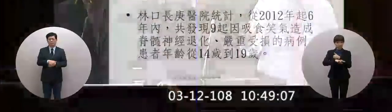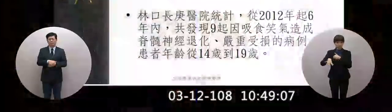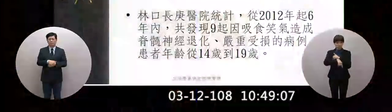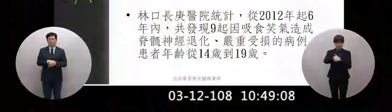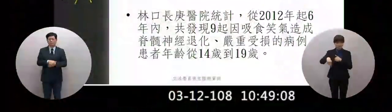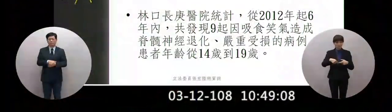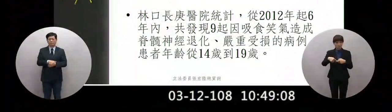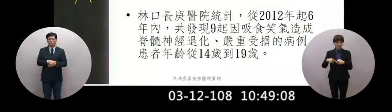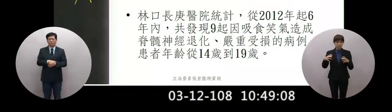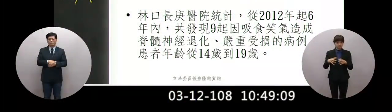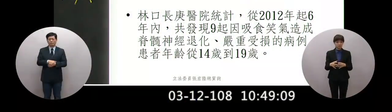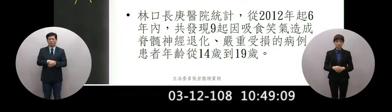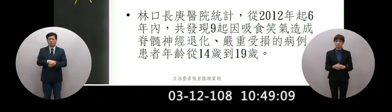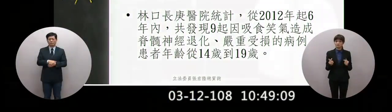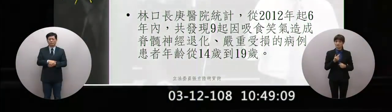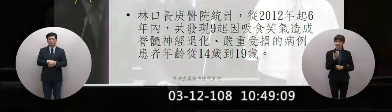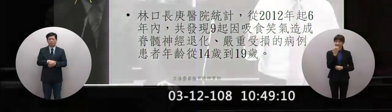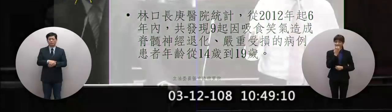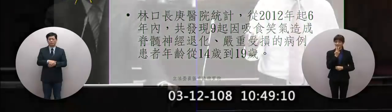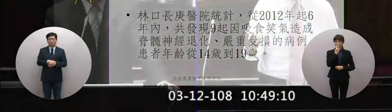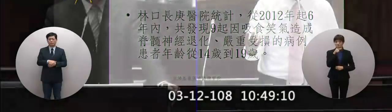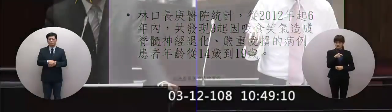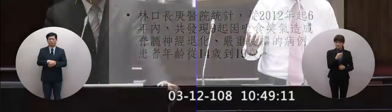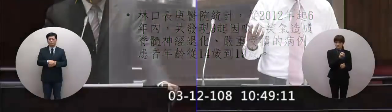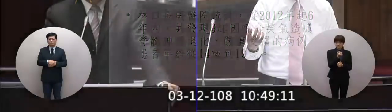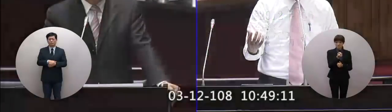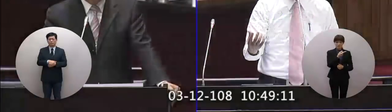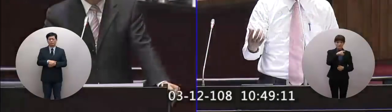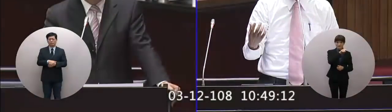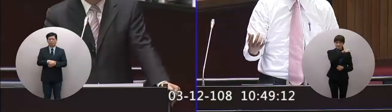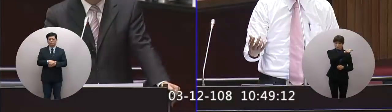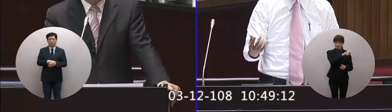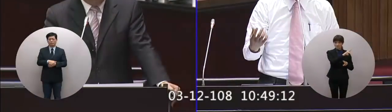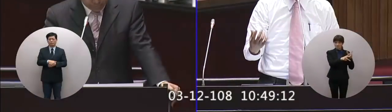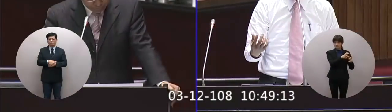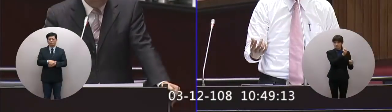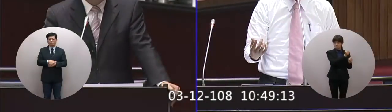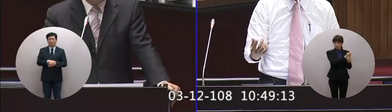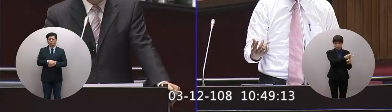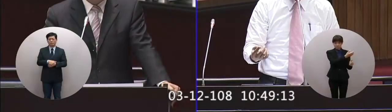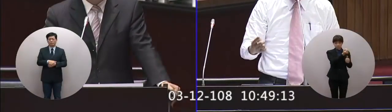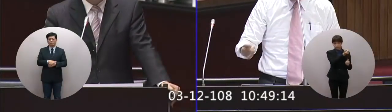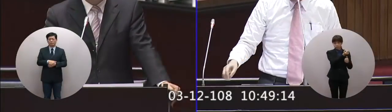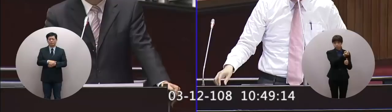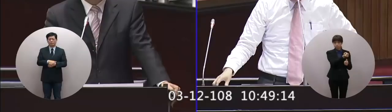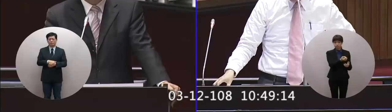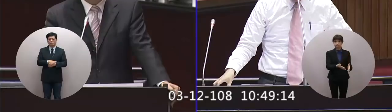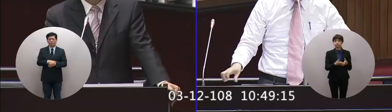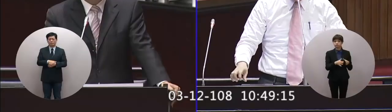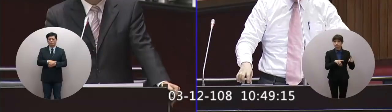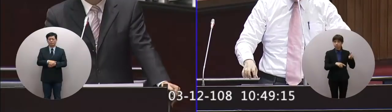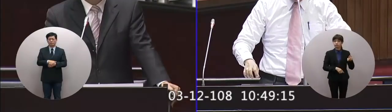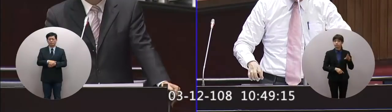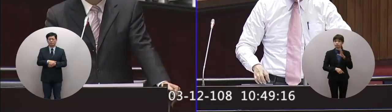從製造商就可以嚴格去管制了對不對只要跨部會來做我相信就可以做得到了我今天